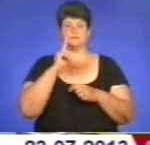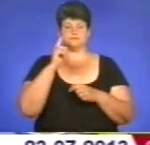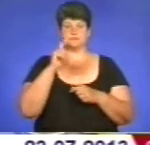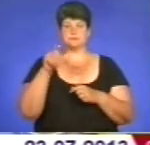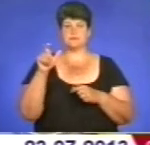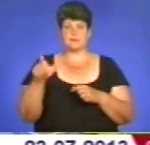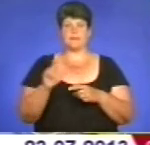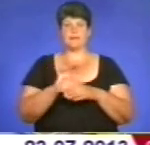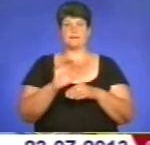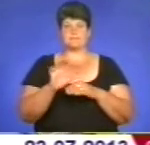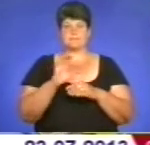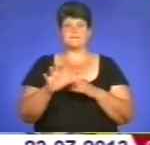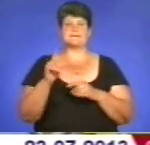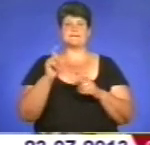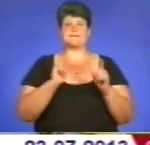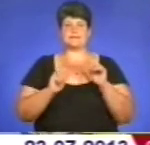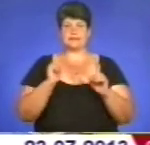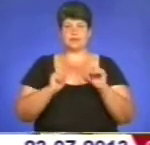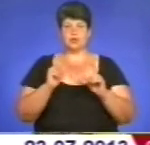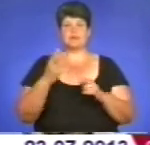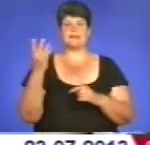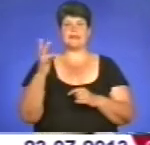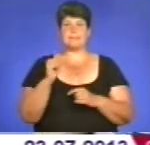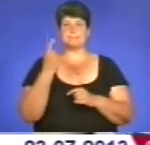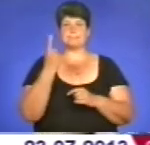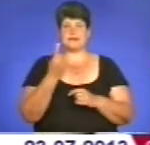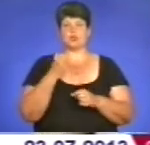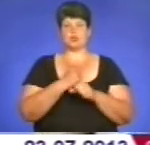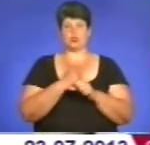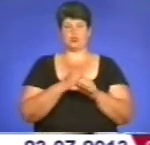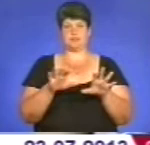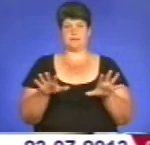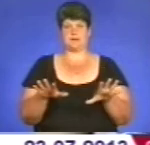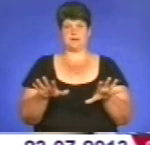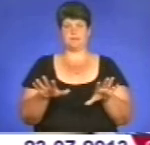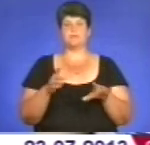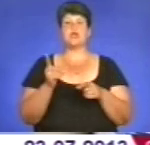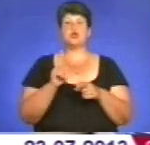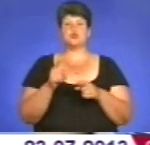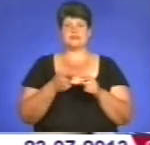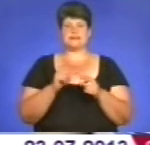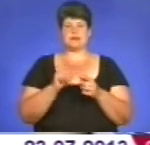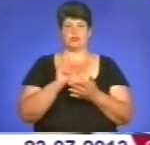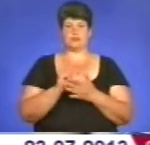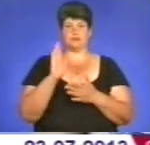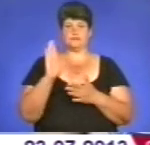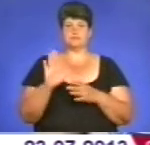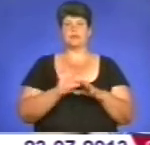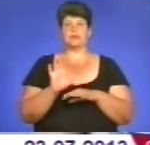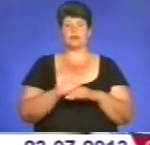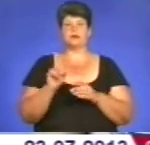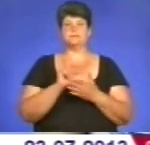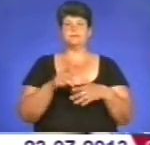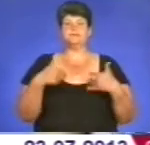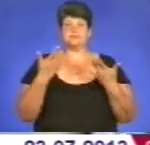випускники вузів, випускники ПТУ, на перше робоче місце. Що це повинно бути? Це випускник повинен звернутися в